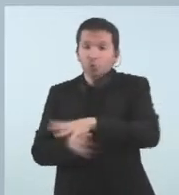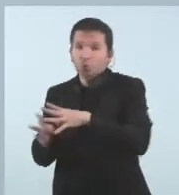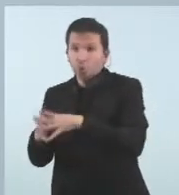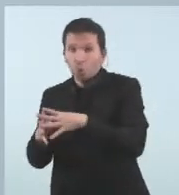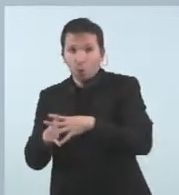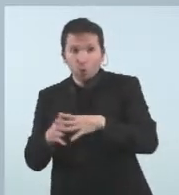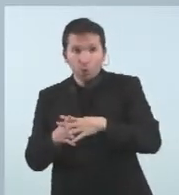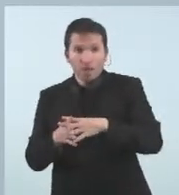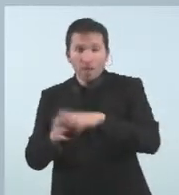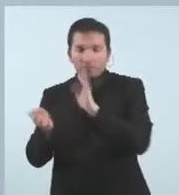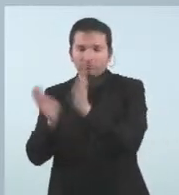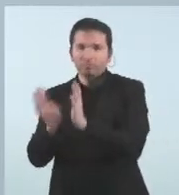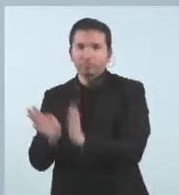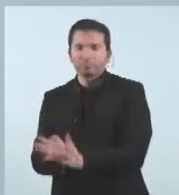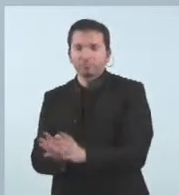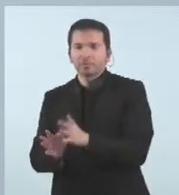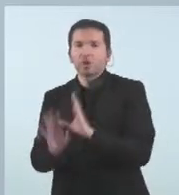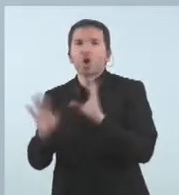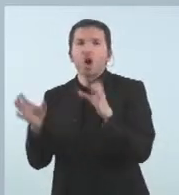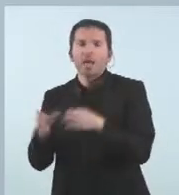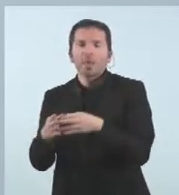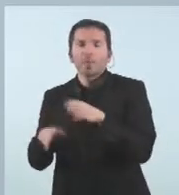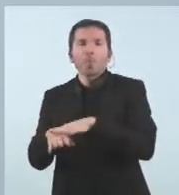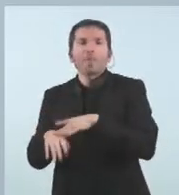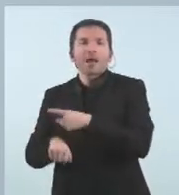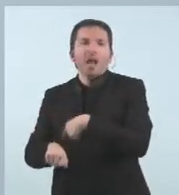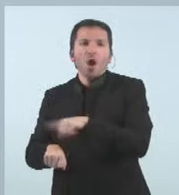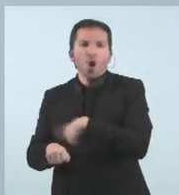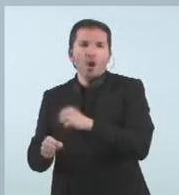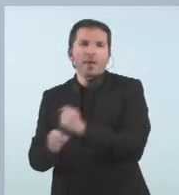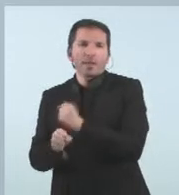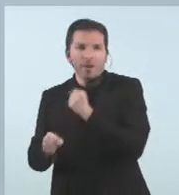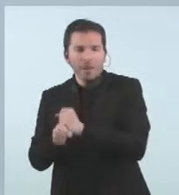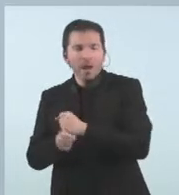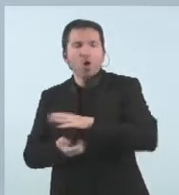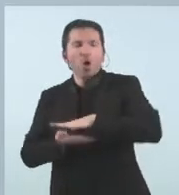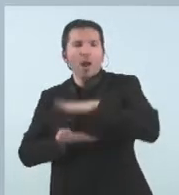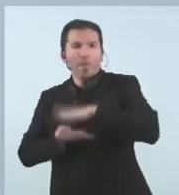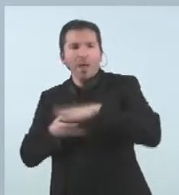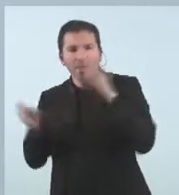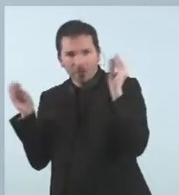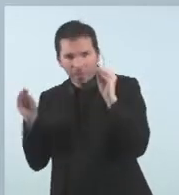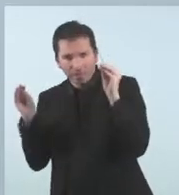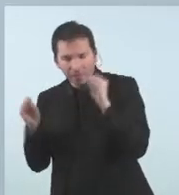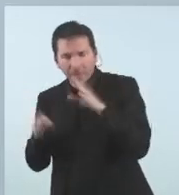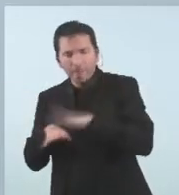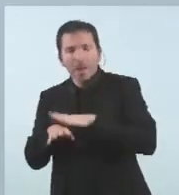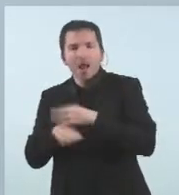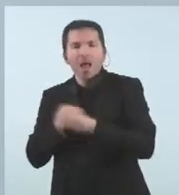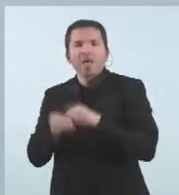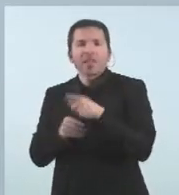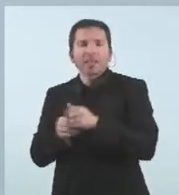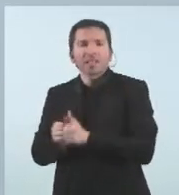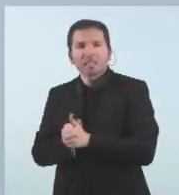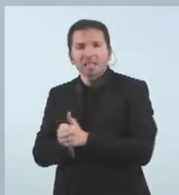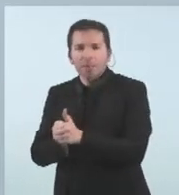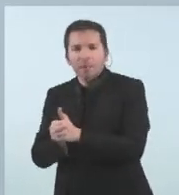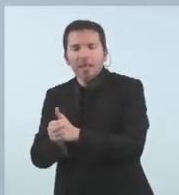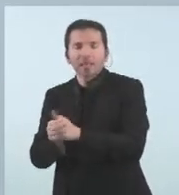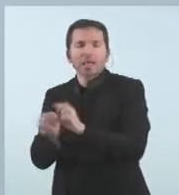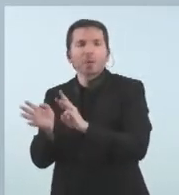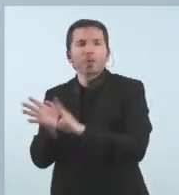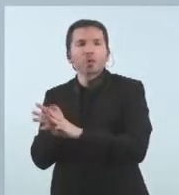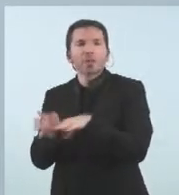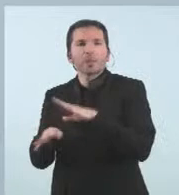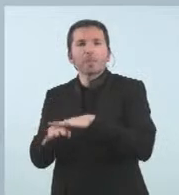poder dotar de més hores de treball, de més capacitat a aquest seguiment del projecte d'UNESCO per fer que la delegació